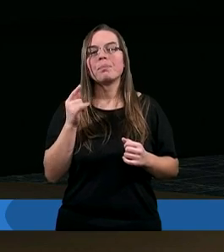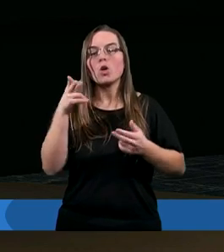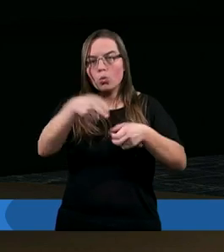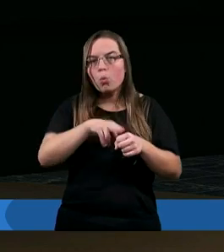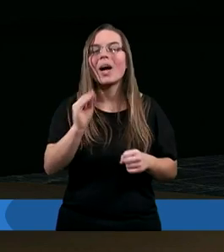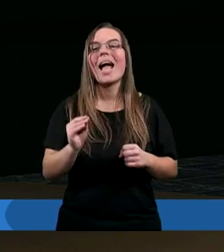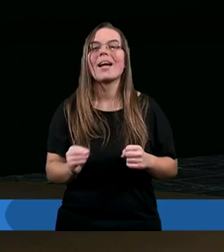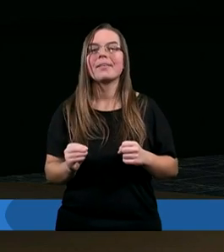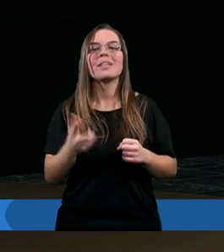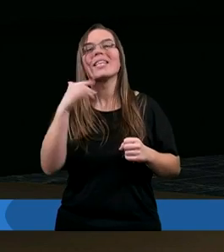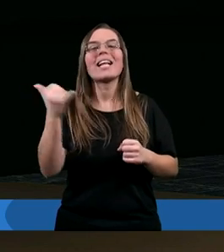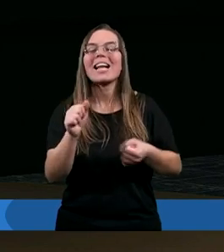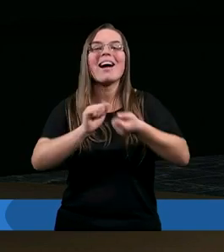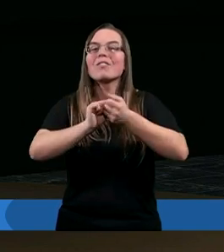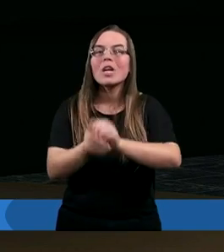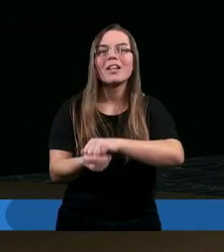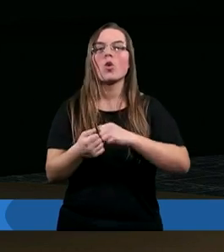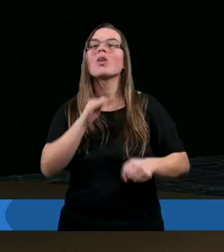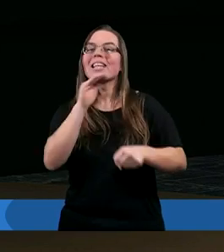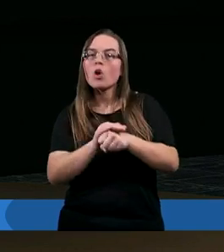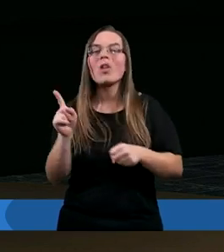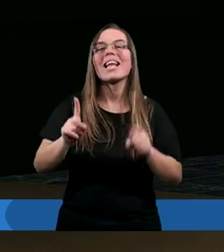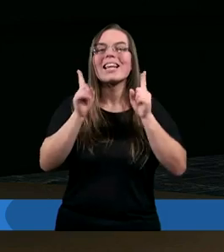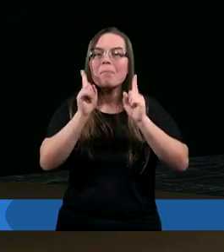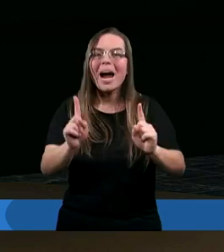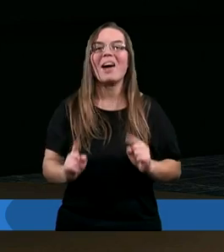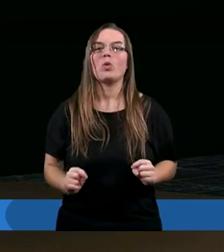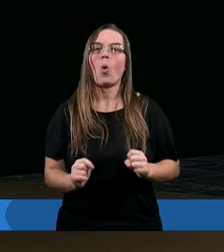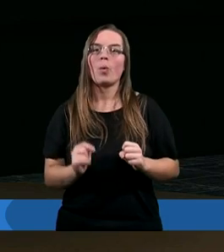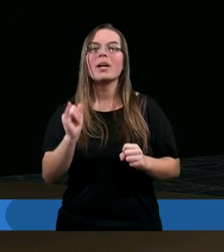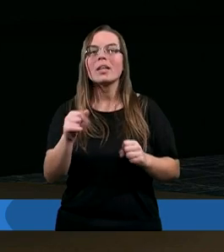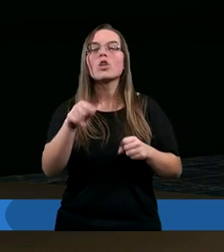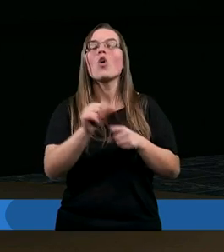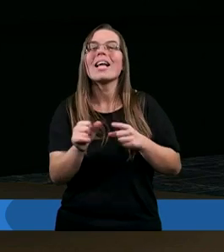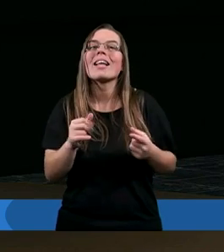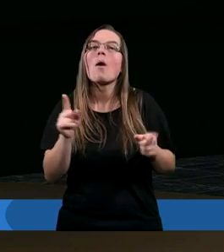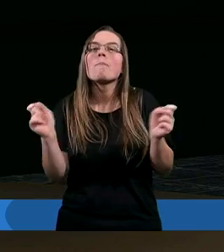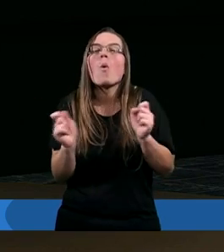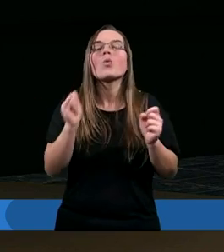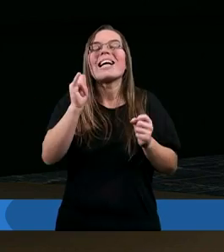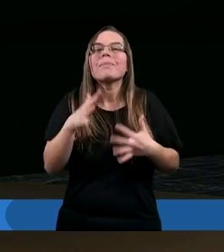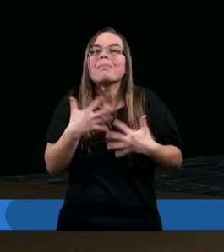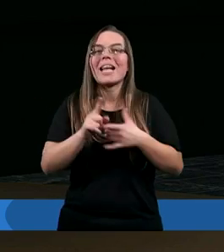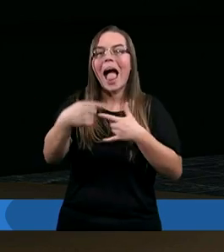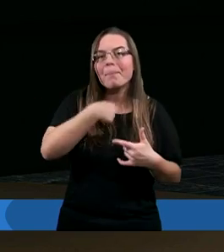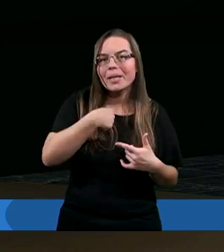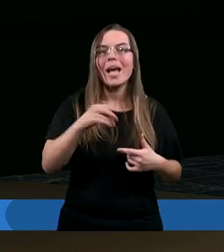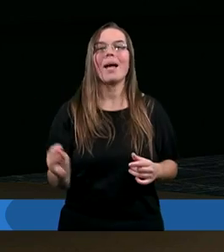które nie zawsze są zgodne z prawdą. I to jest takie uderzające dla mnie i